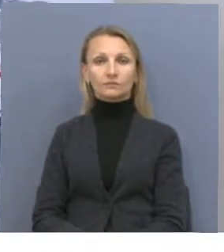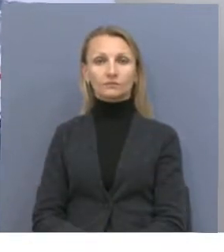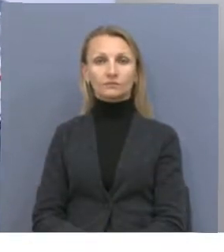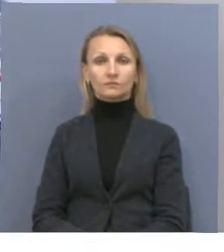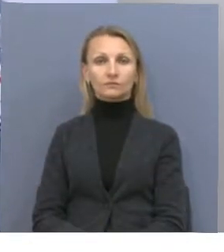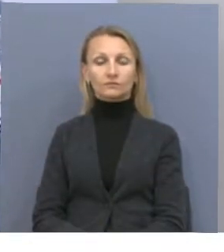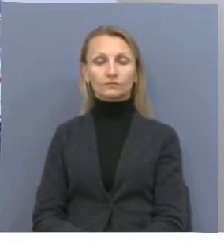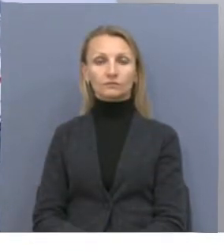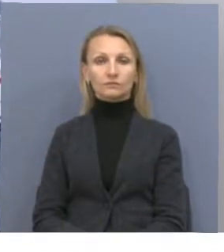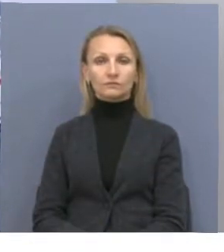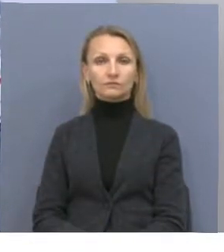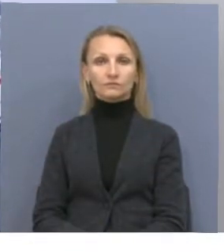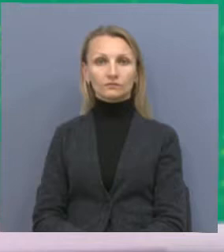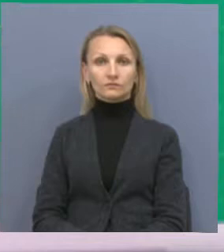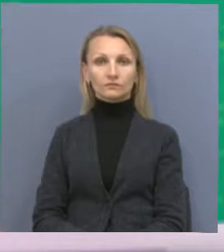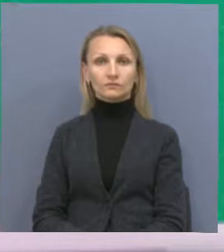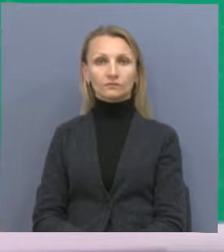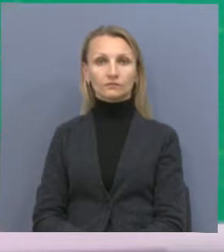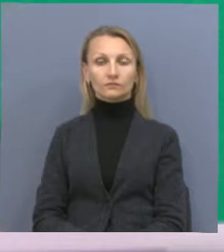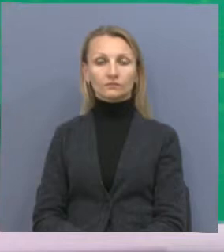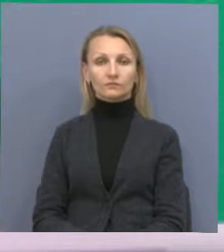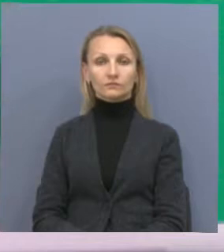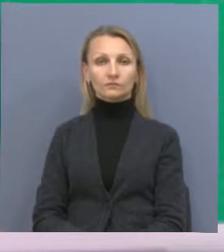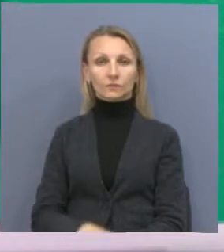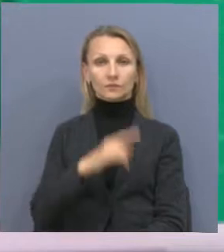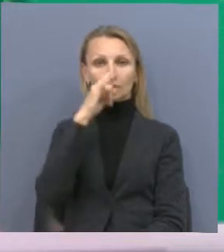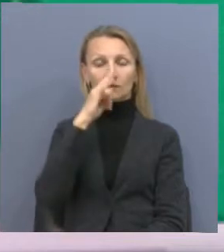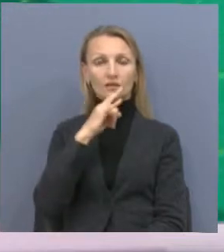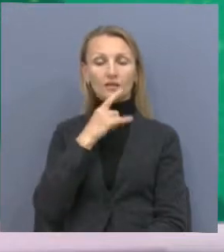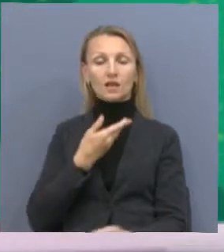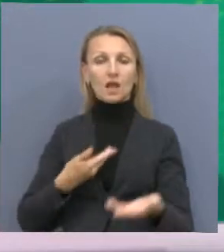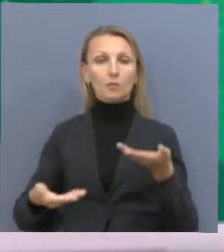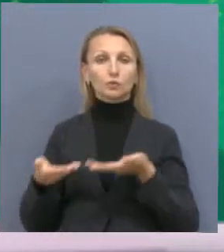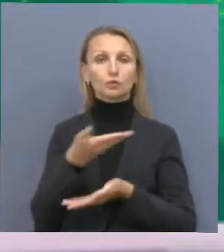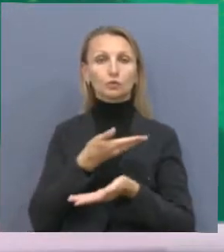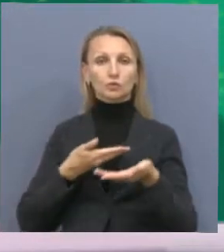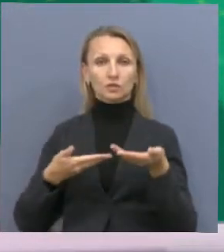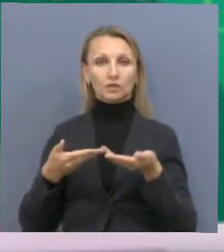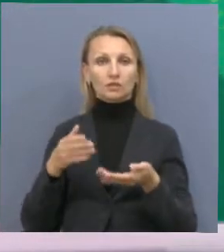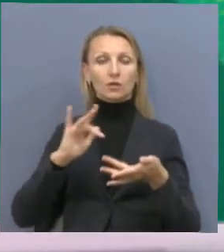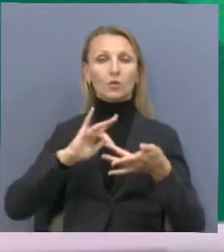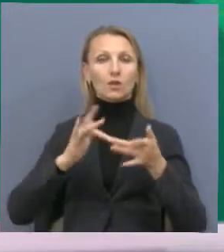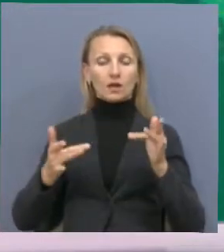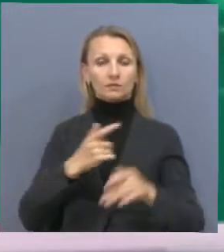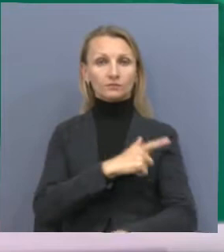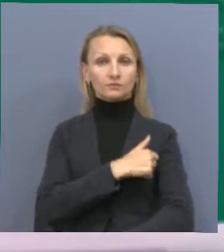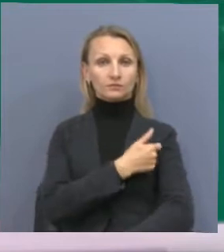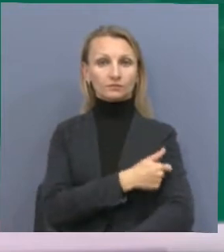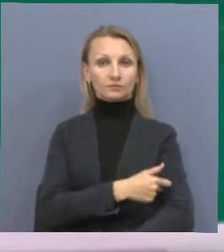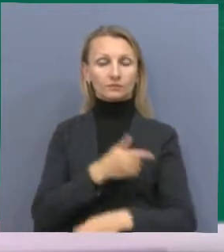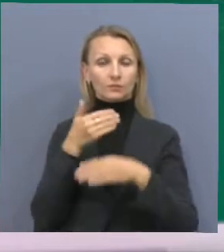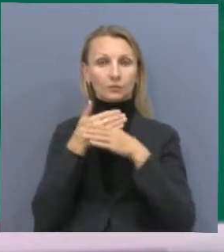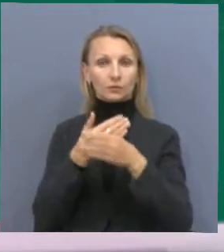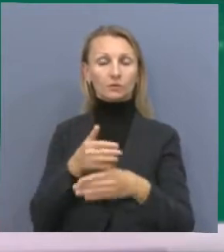Ермик Махметов, Кокщак, Парад. В Казахстане обсуждается вероятность онлайн-медицинских консультаций. Проект